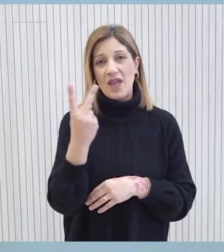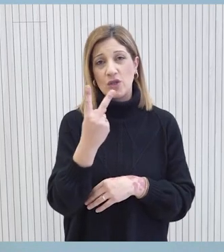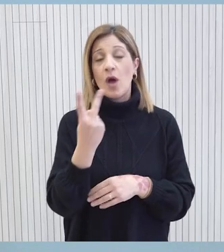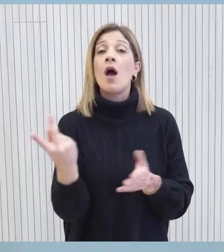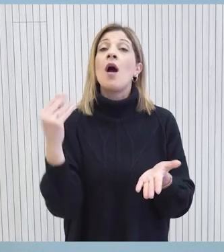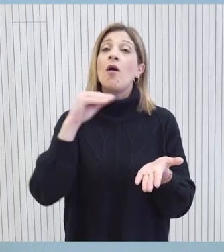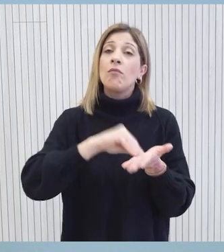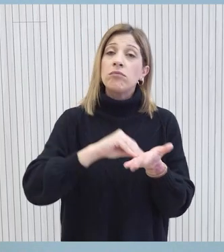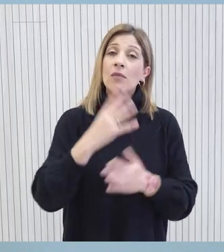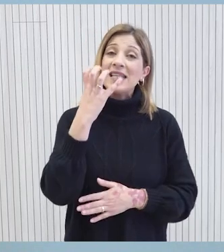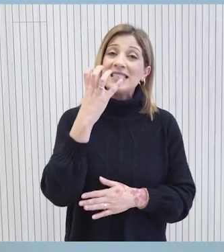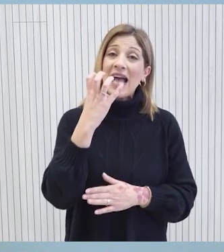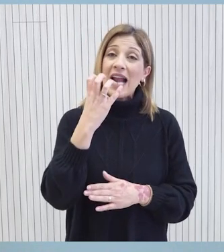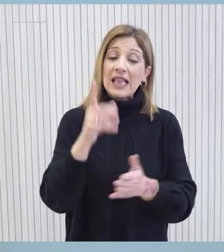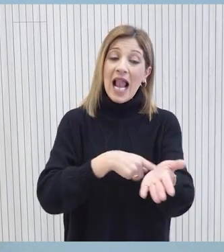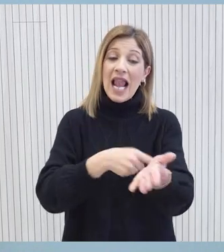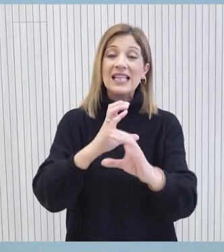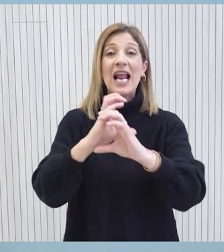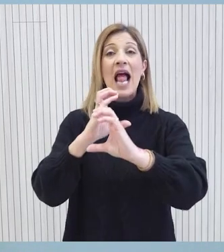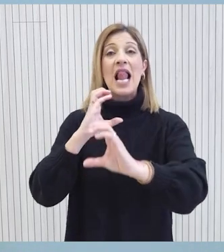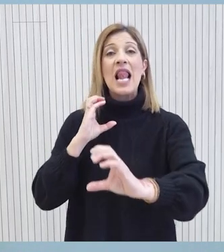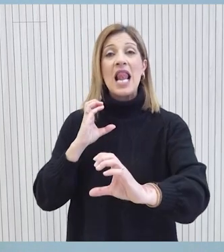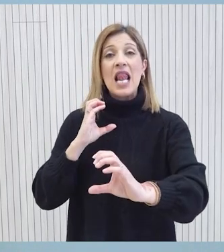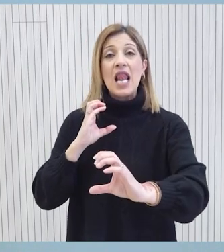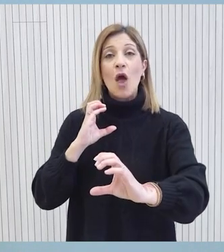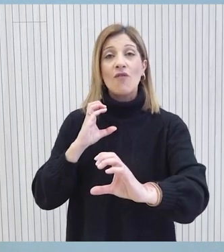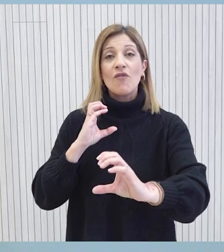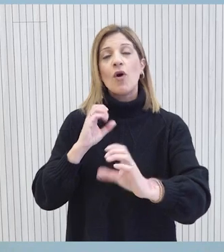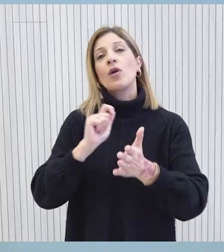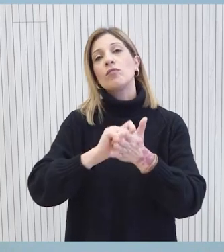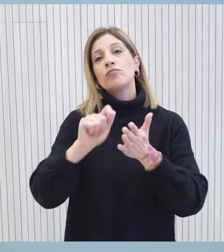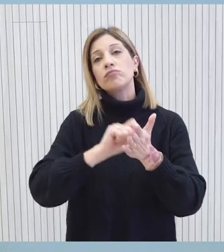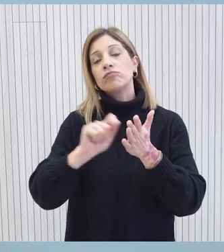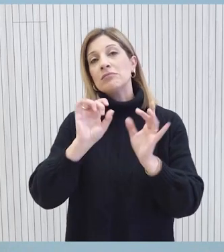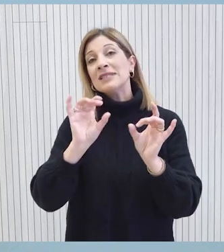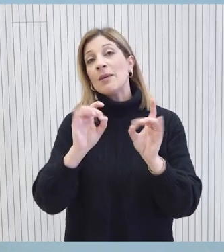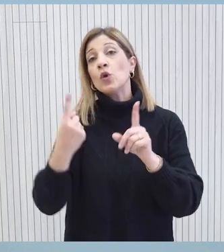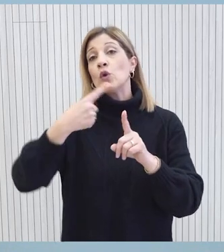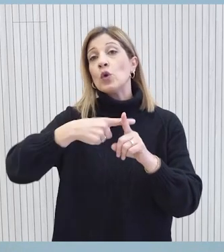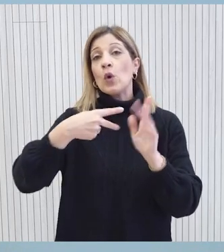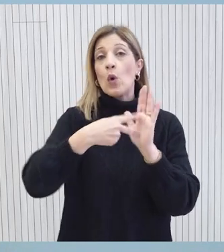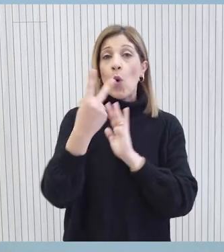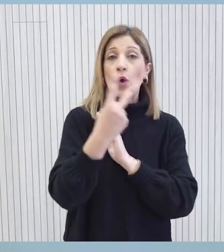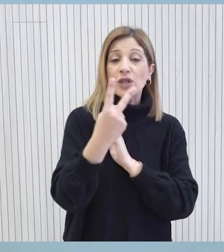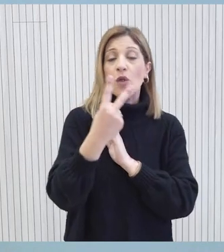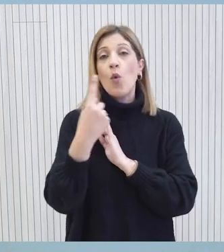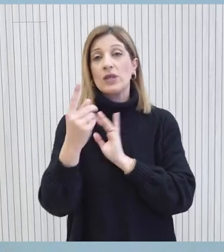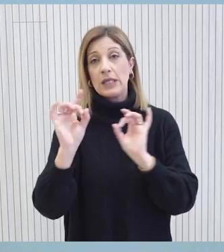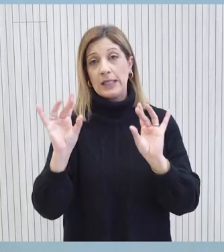εγγράφηκαν 40 ηλεκτρικά λεωφορεία, κατηγορία για την οποία δεν υπήρξε καμία εγγραφή κατά τα έτη 2022 και 2021.